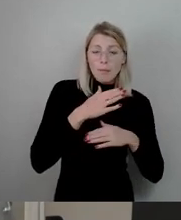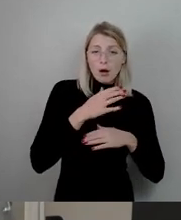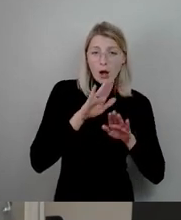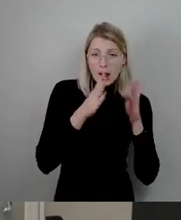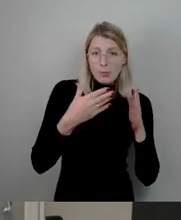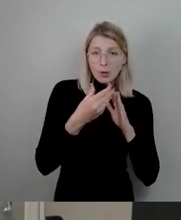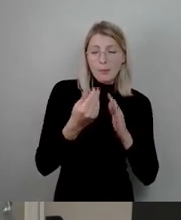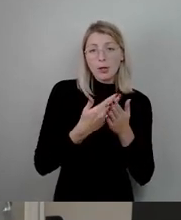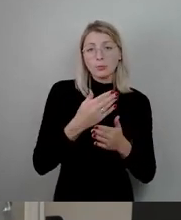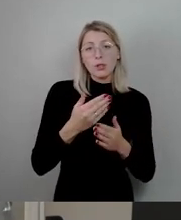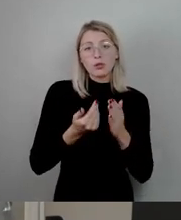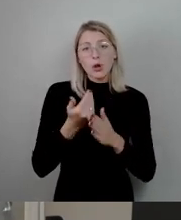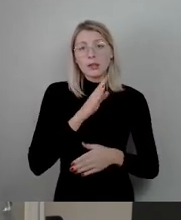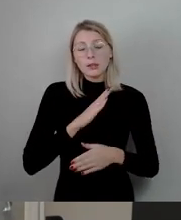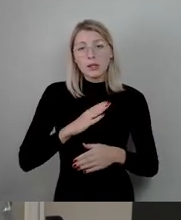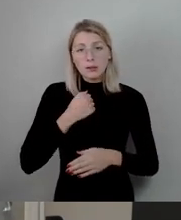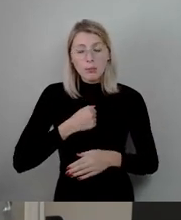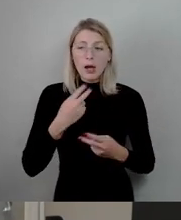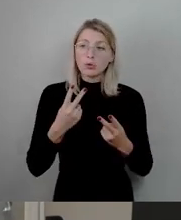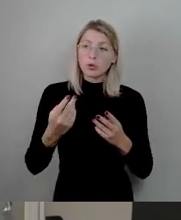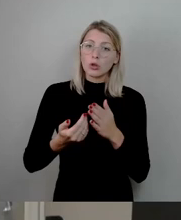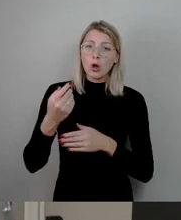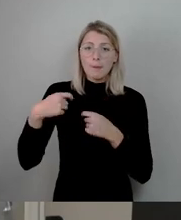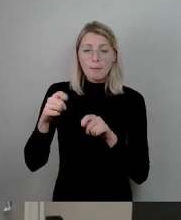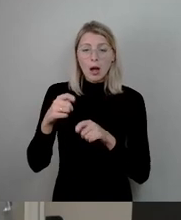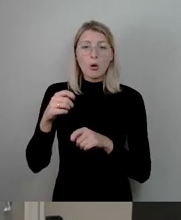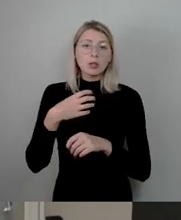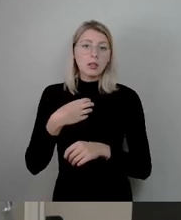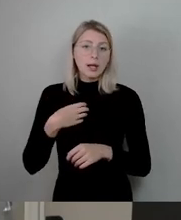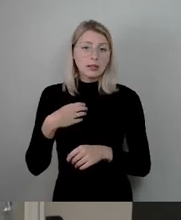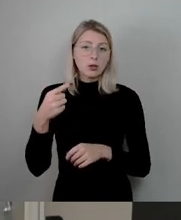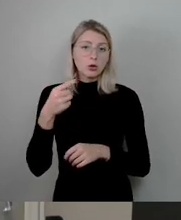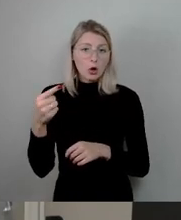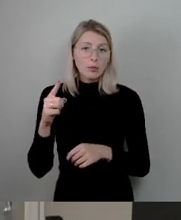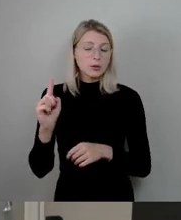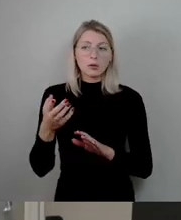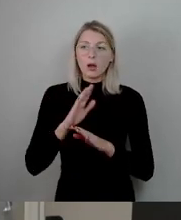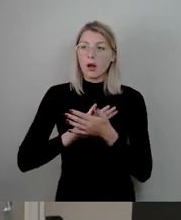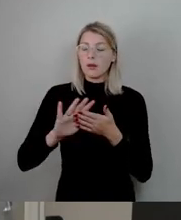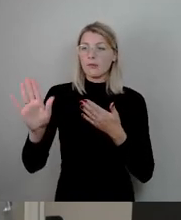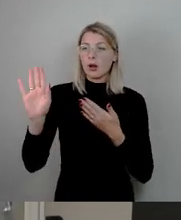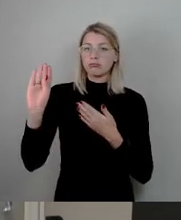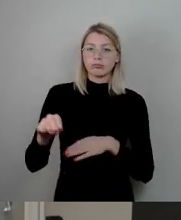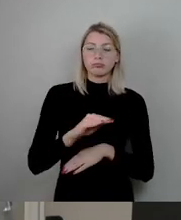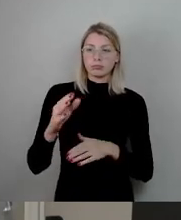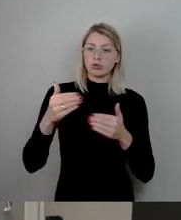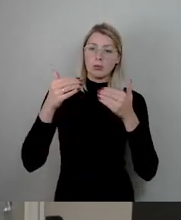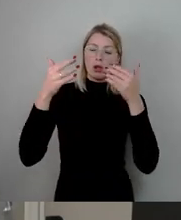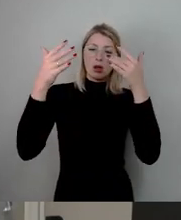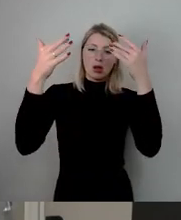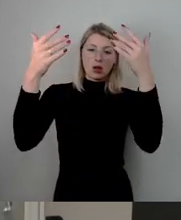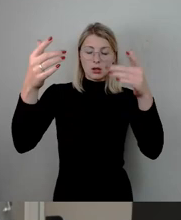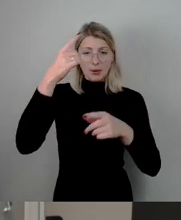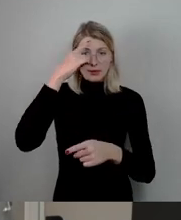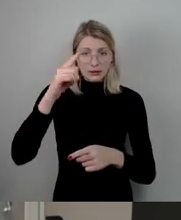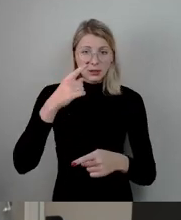Neubau der Schwimmhalle in Dresden-Gobitz, wurden auf den St. Nimmerleinstag verschoben und genau deshalb ist das so